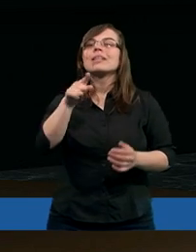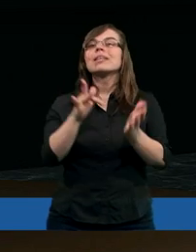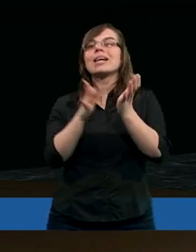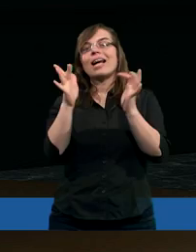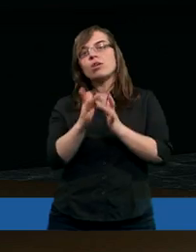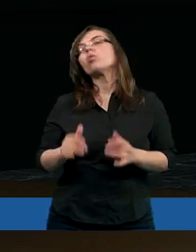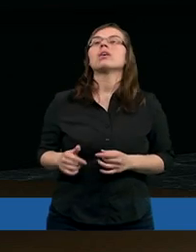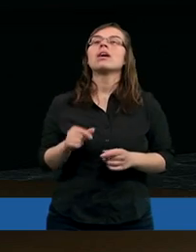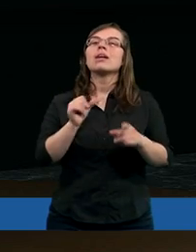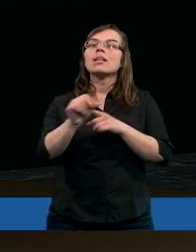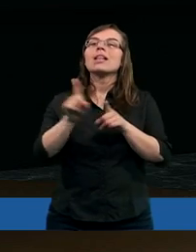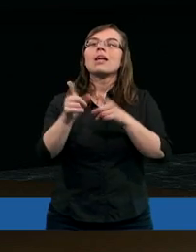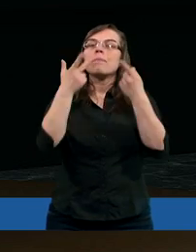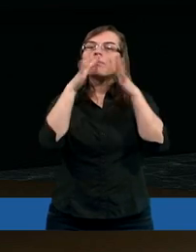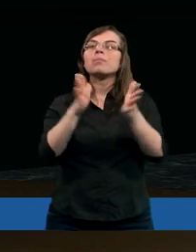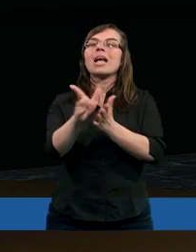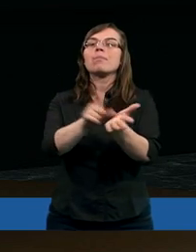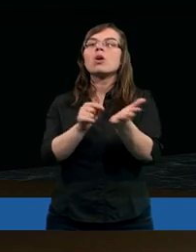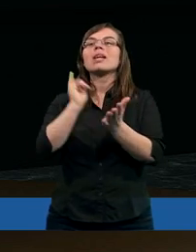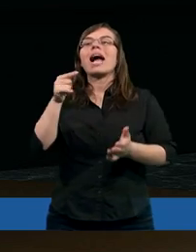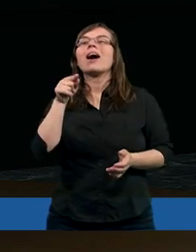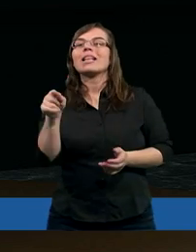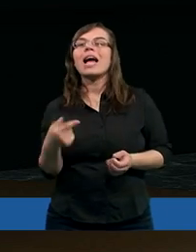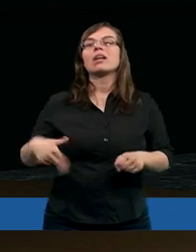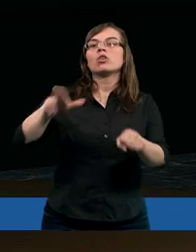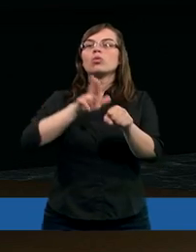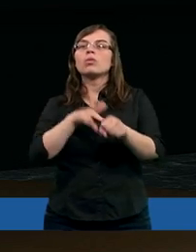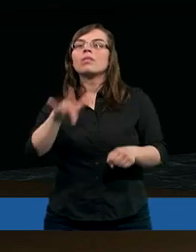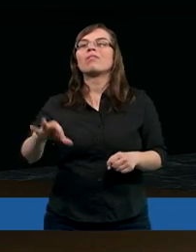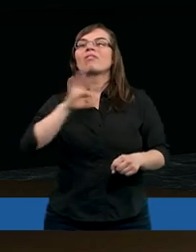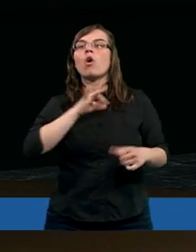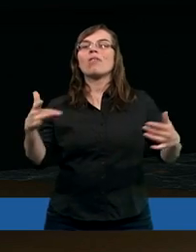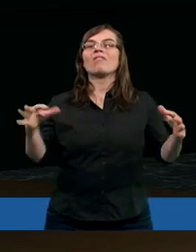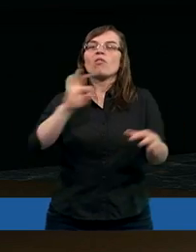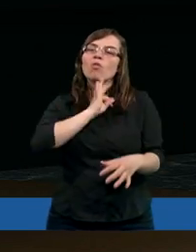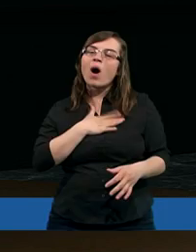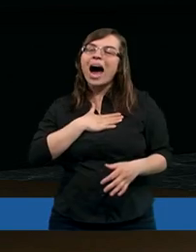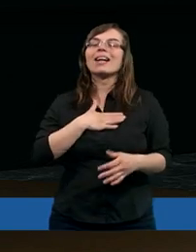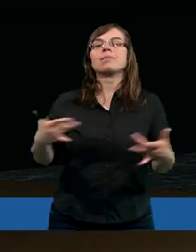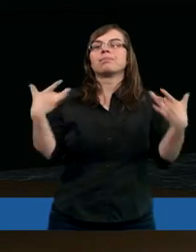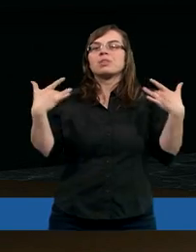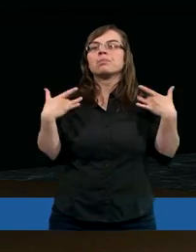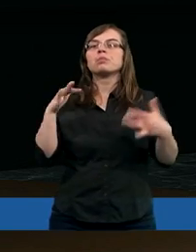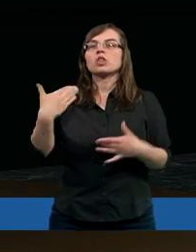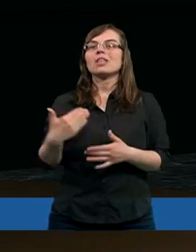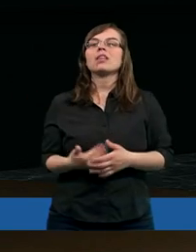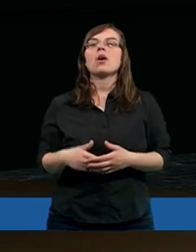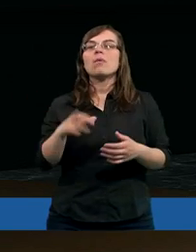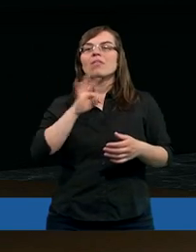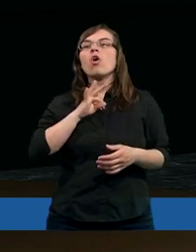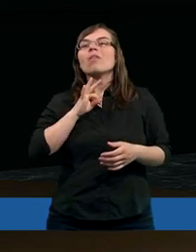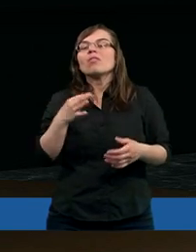Więc Chrystus jest tutaj pokazany przez Piotra jako ten, który swoim własnym życiem, bowiem, że we krwi jest życie,